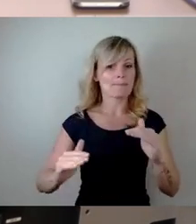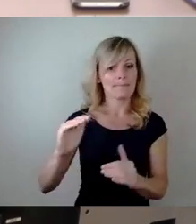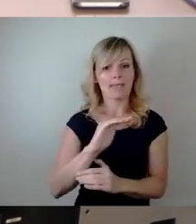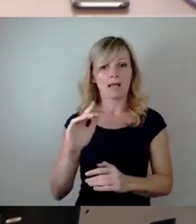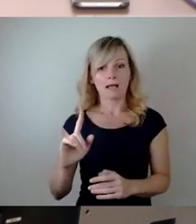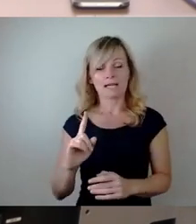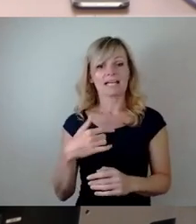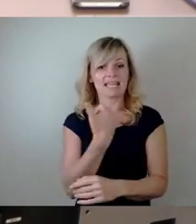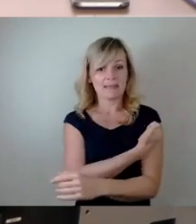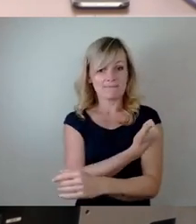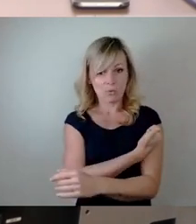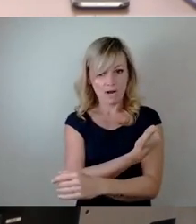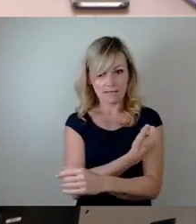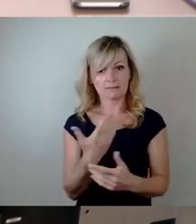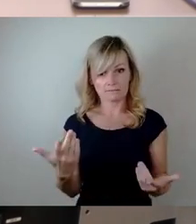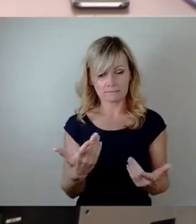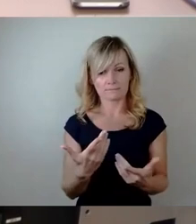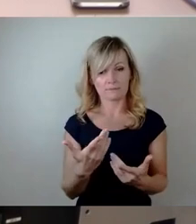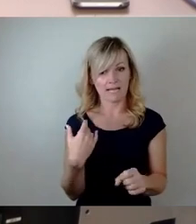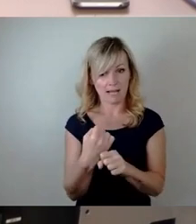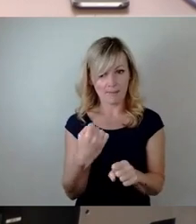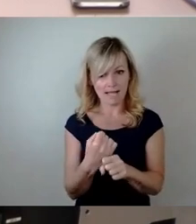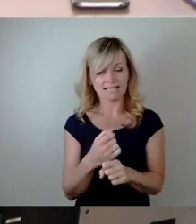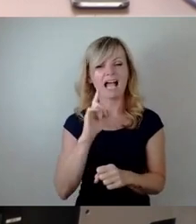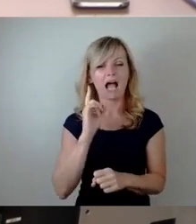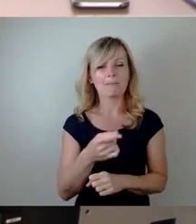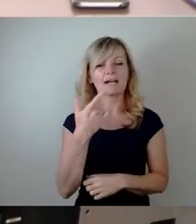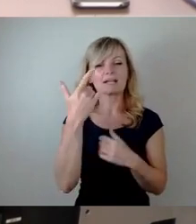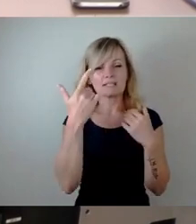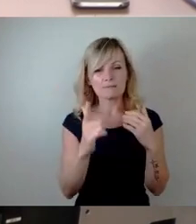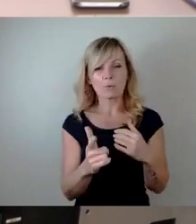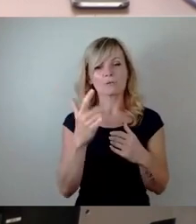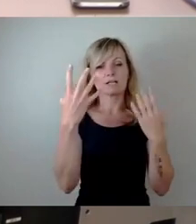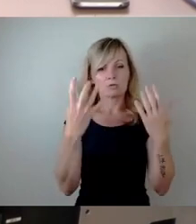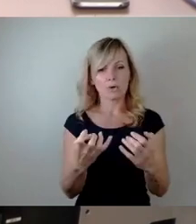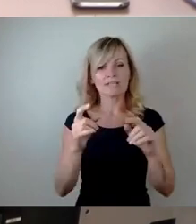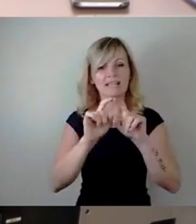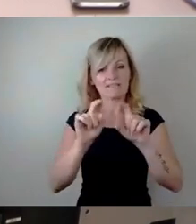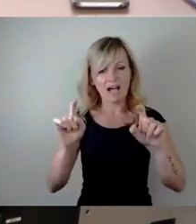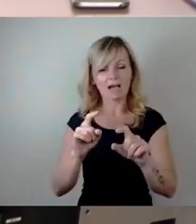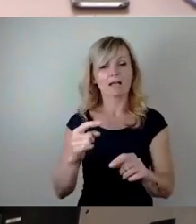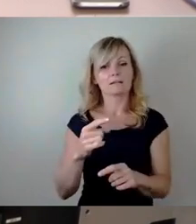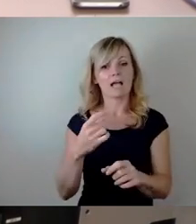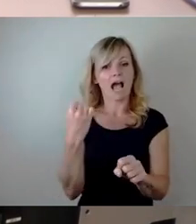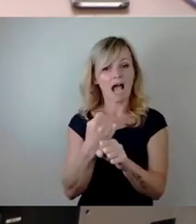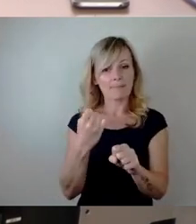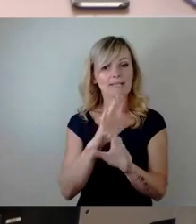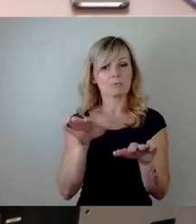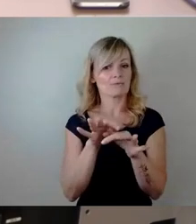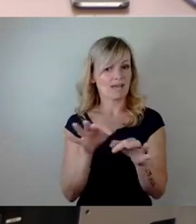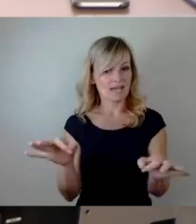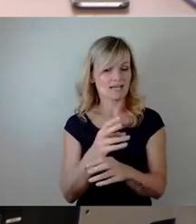durchgeführt, aber das 290-fache an Arbeitsunfähigkeitsfällen wurden